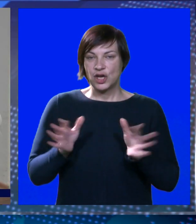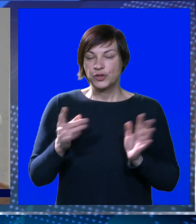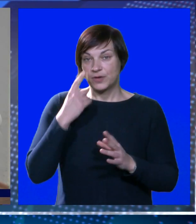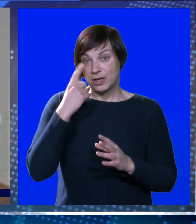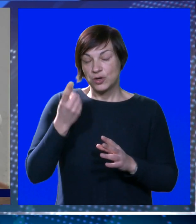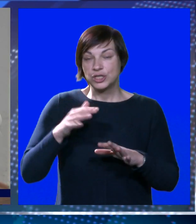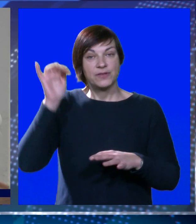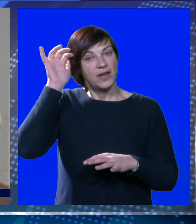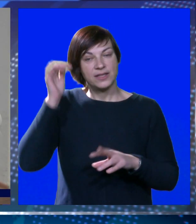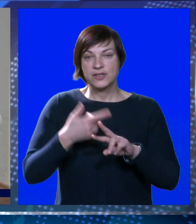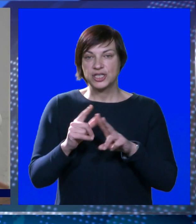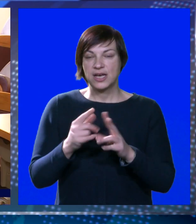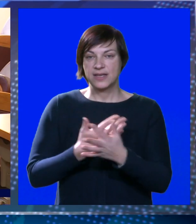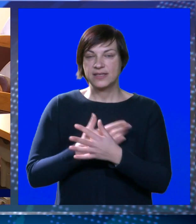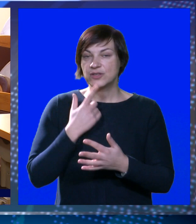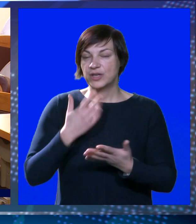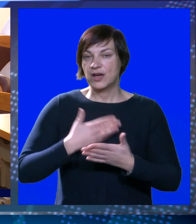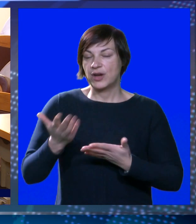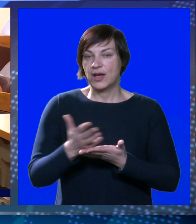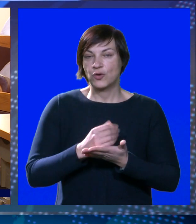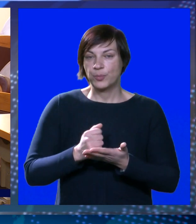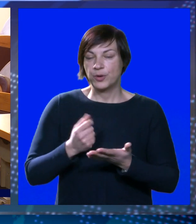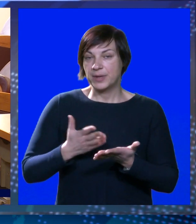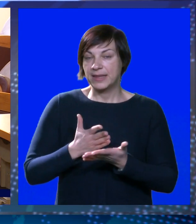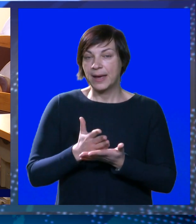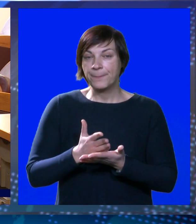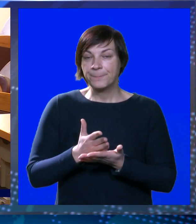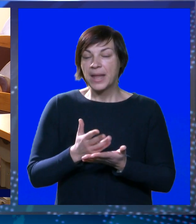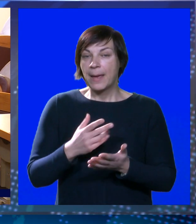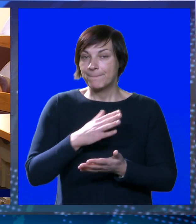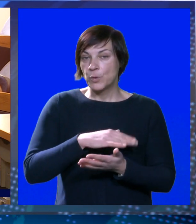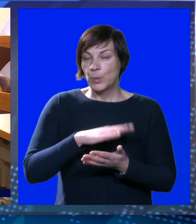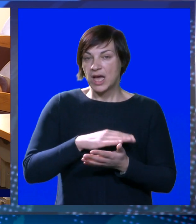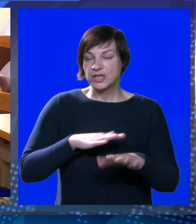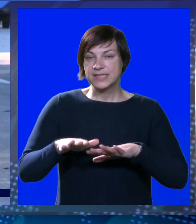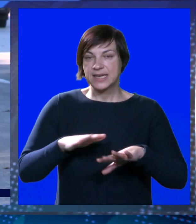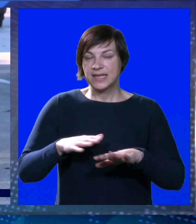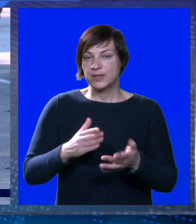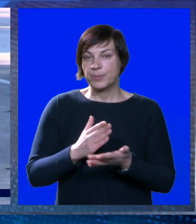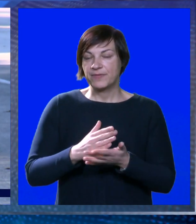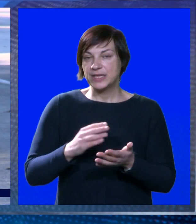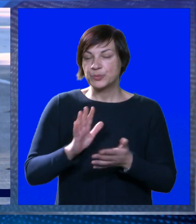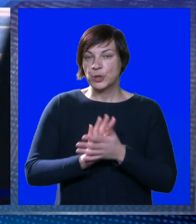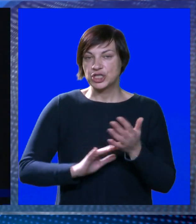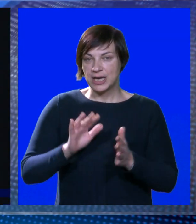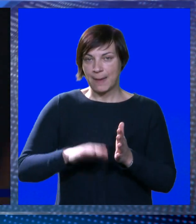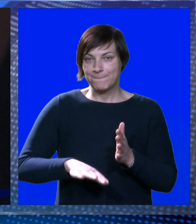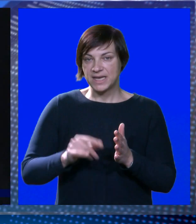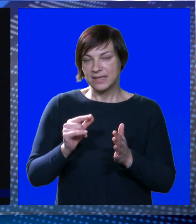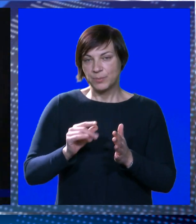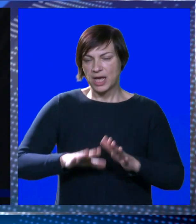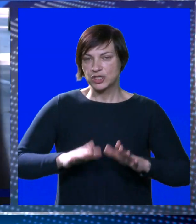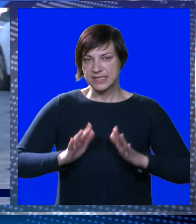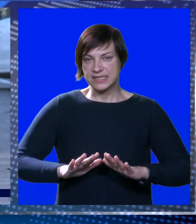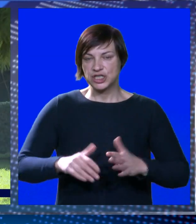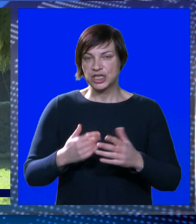otvorili oči vladajućem HDZ-u, kojem je nakon nekoliko pobjeda kroz igle na uši. Popularnost među građanima tada već očito počela padati, polako